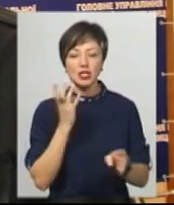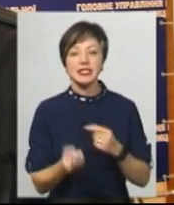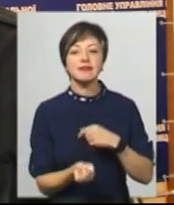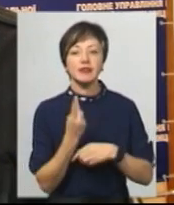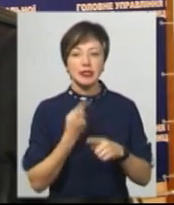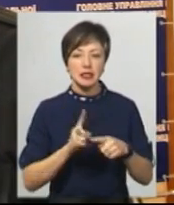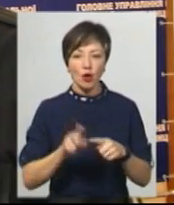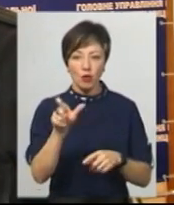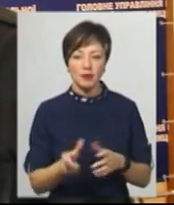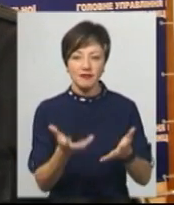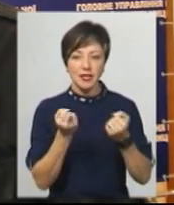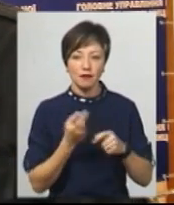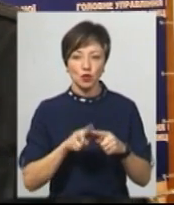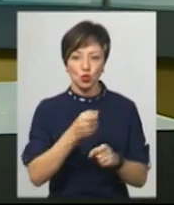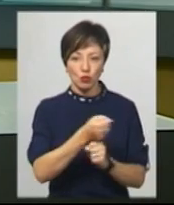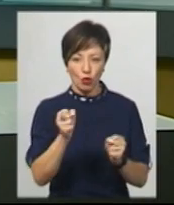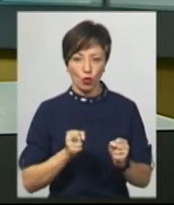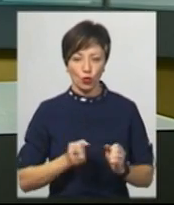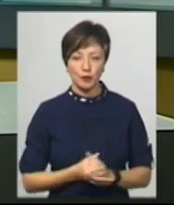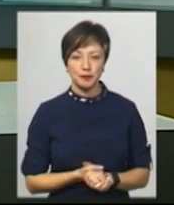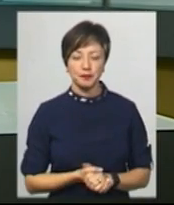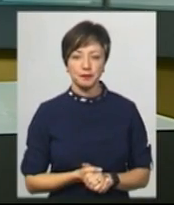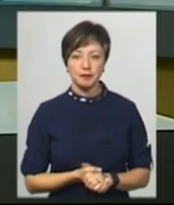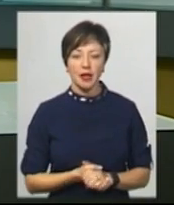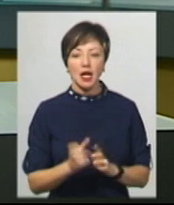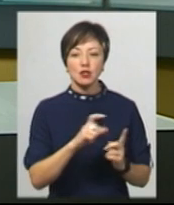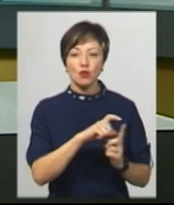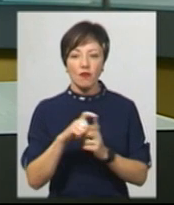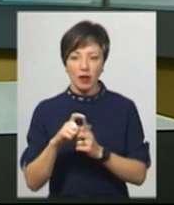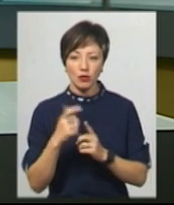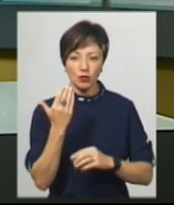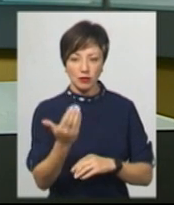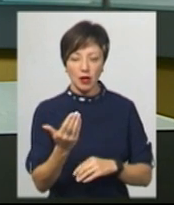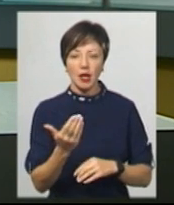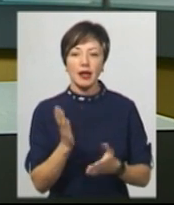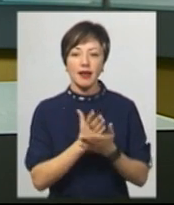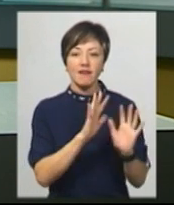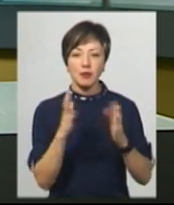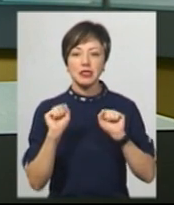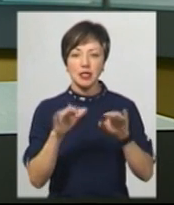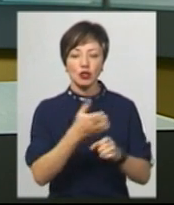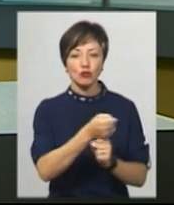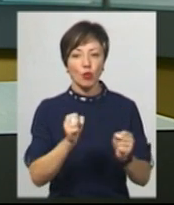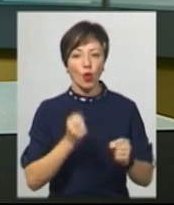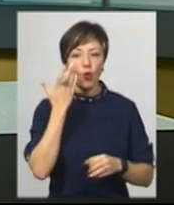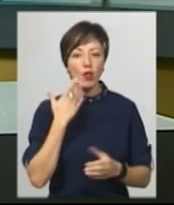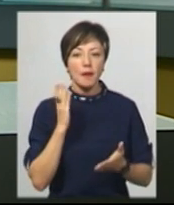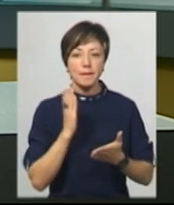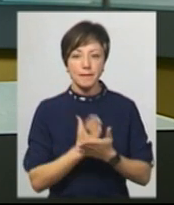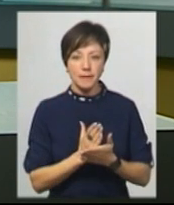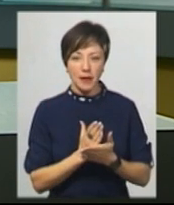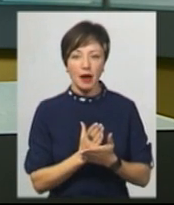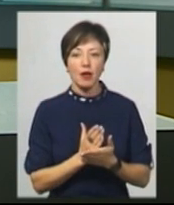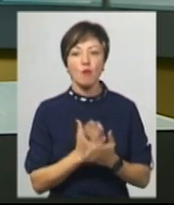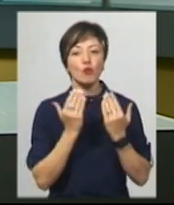звідки цей громадянин взяв цю зброю. За словами Валентина Білянської, випадки здачі зброї, коли має музейну